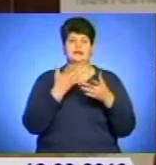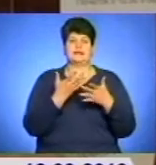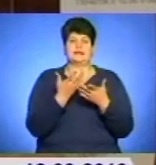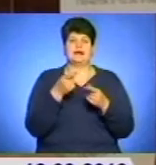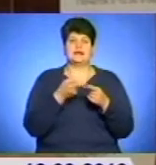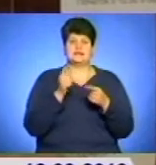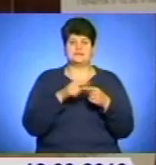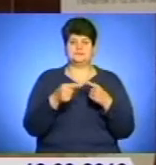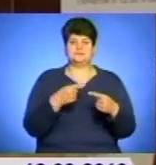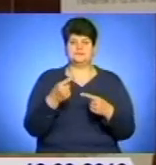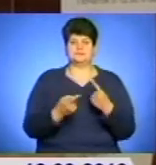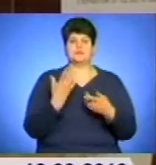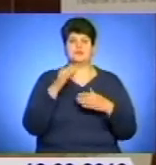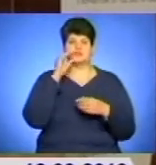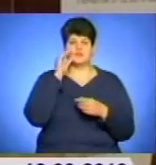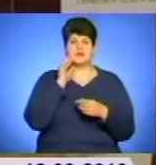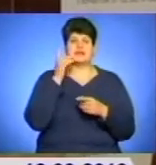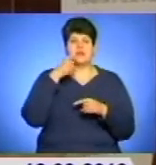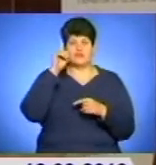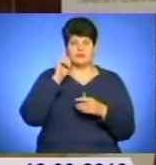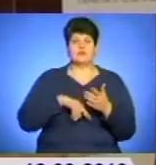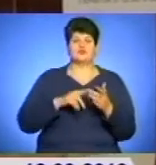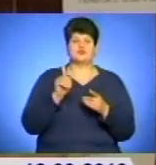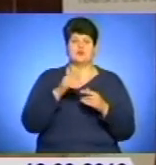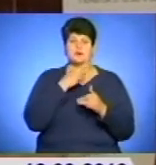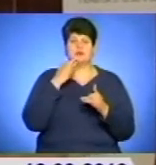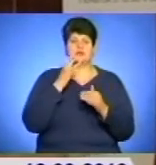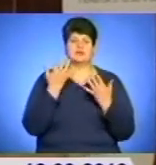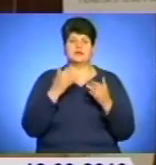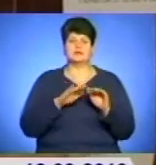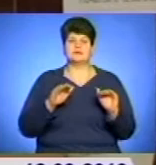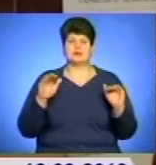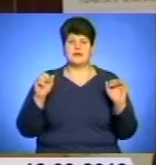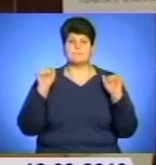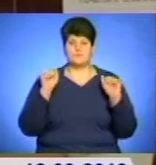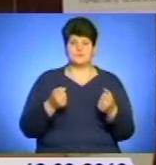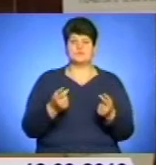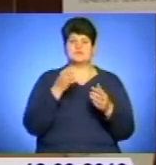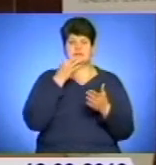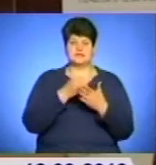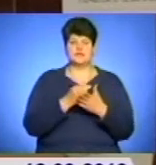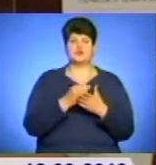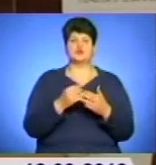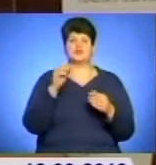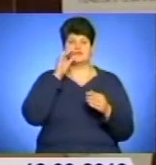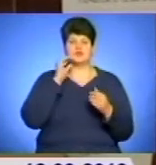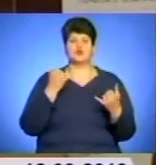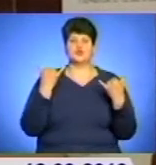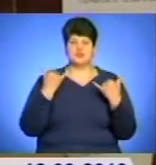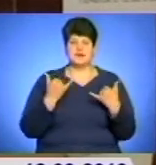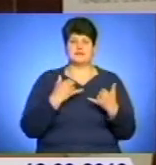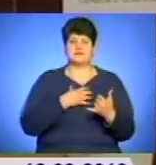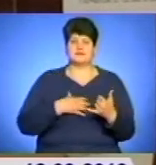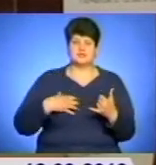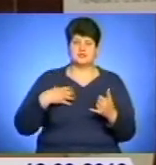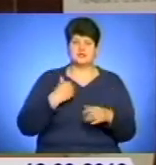Шевченка. Я впевнена, що велика кількість дітей може визнати, що Шевченко є на сьогоднішній день сучасний, актуальний і